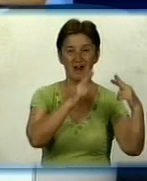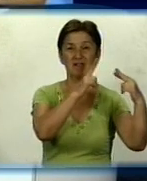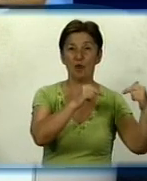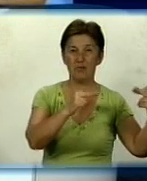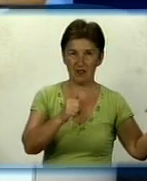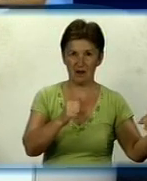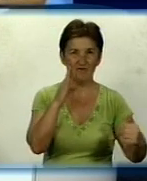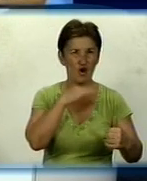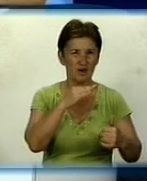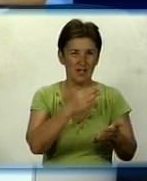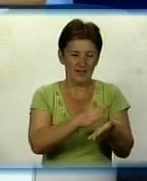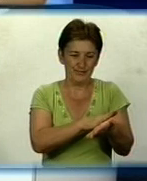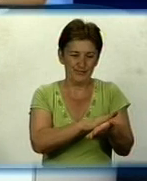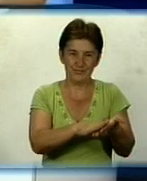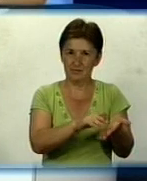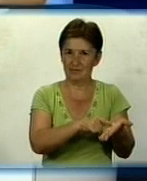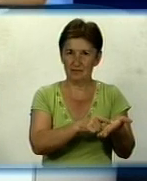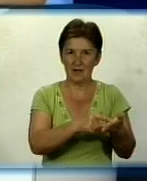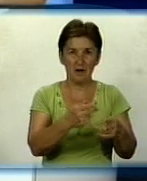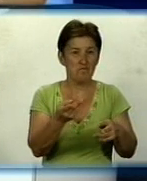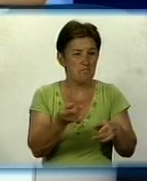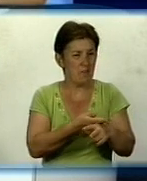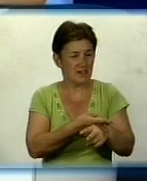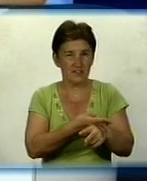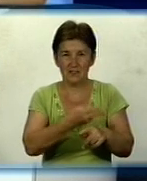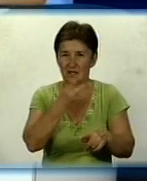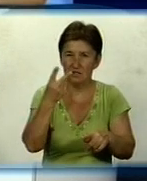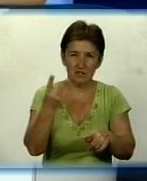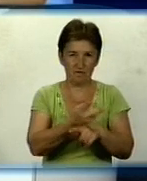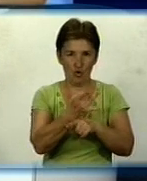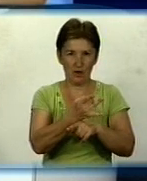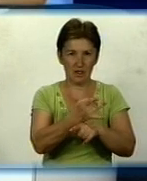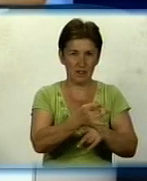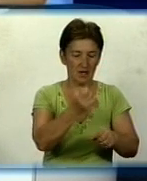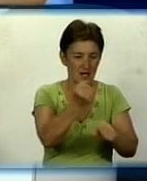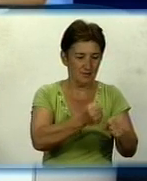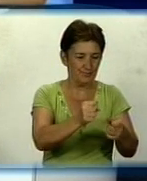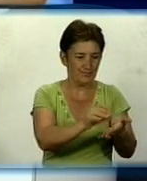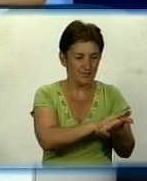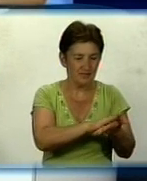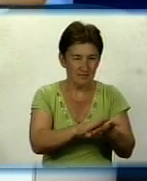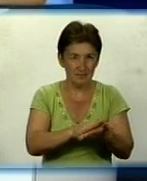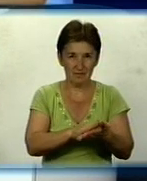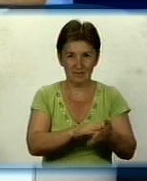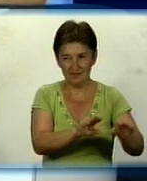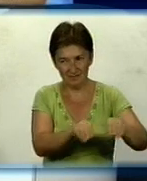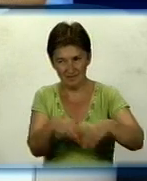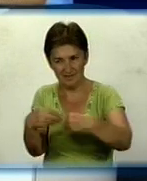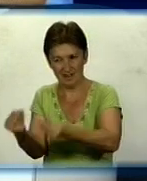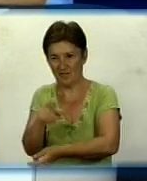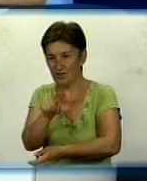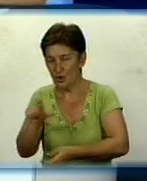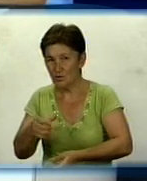якості, що без двократної, можемо так сказати, її обробки і підготовки ми не можемо її подавати в міста.